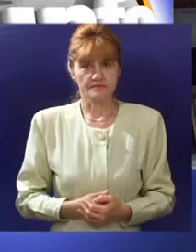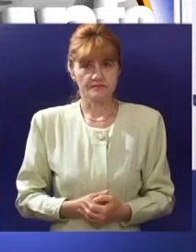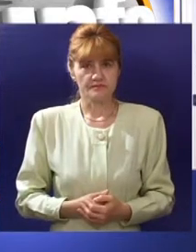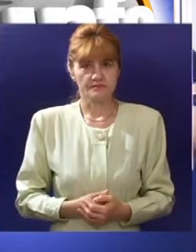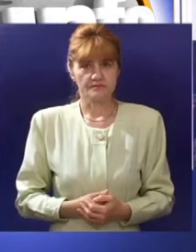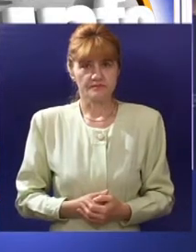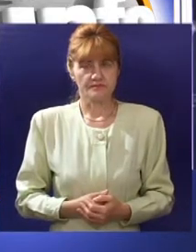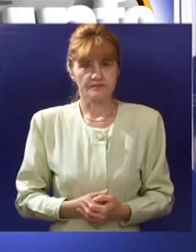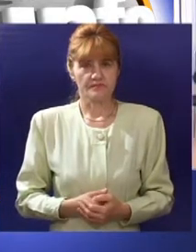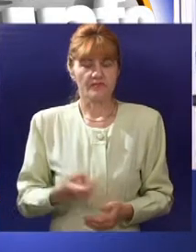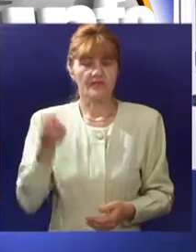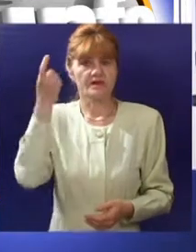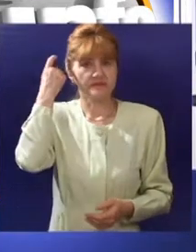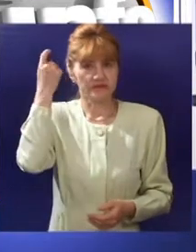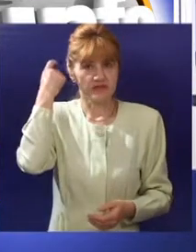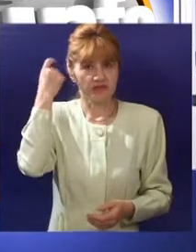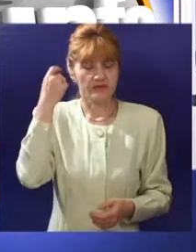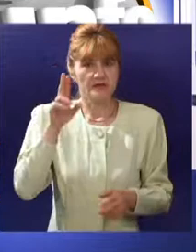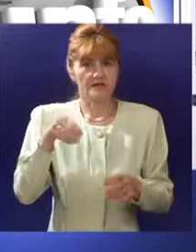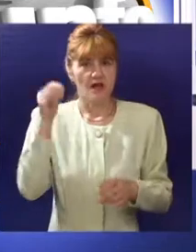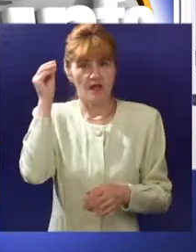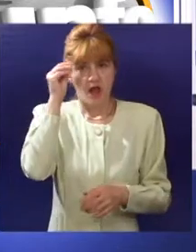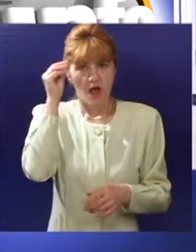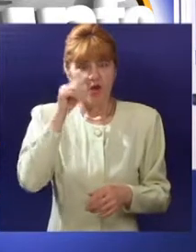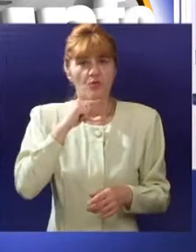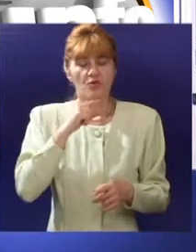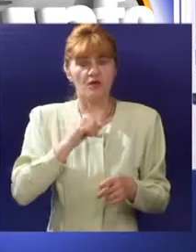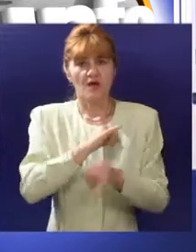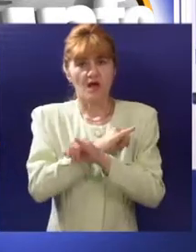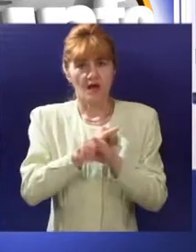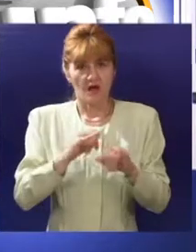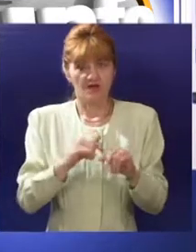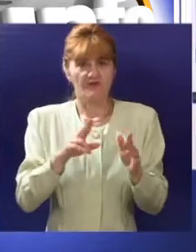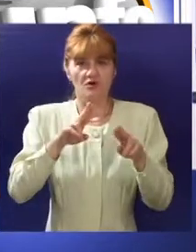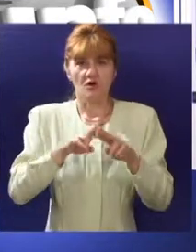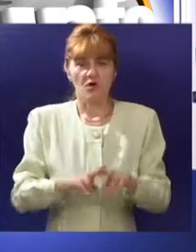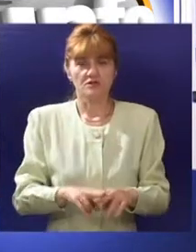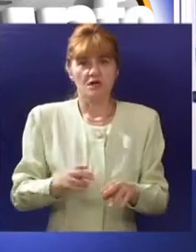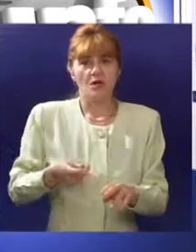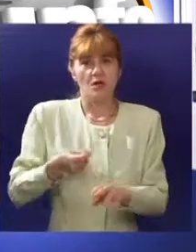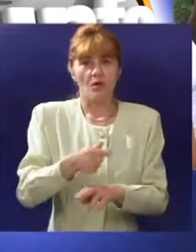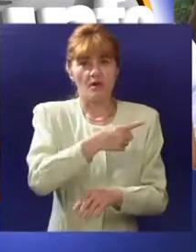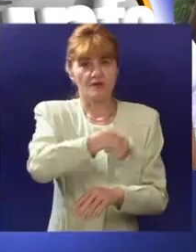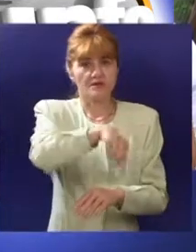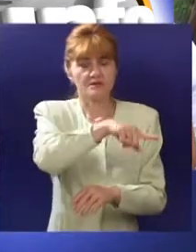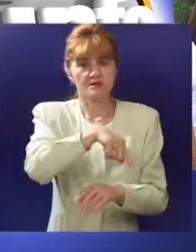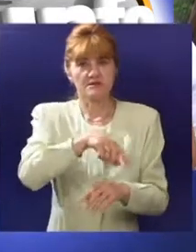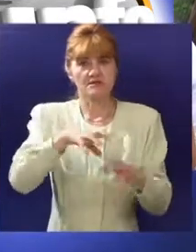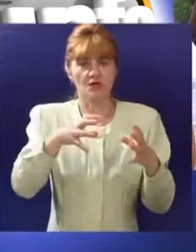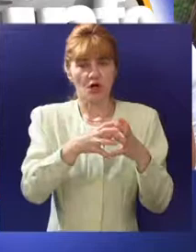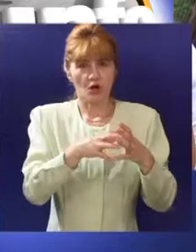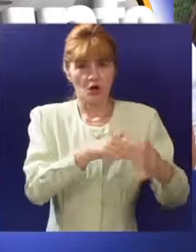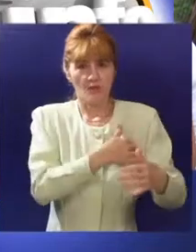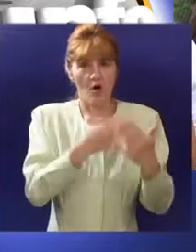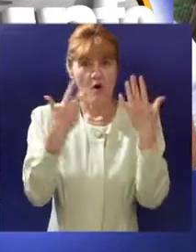preuzete strane. Po okrenjskom sekretarijatu za nauku i tehnološki razvoj preostalo je da uplati za studente 8